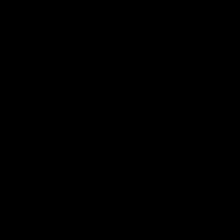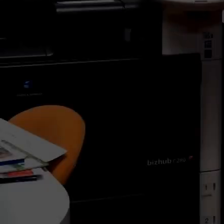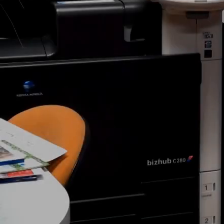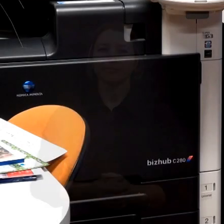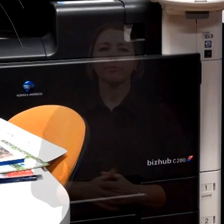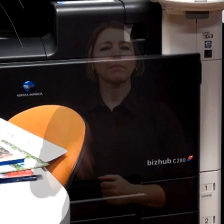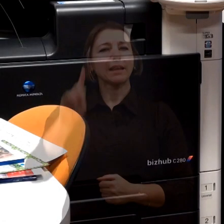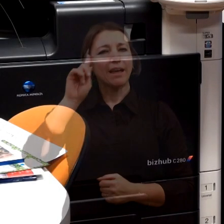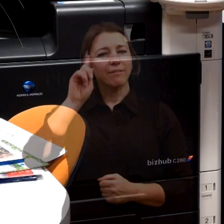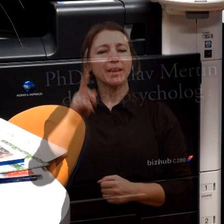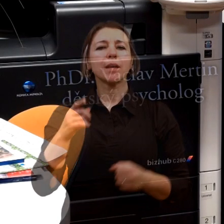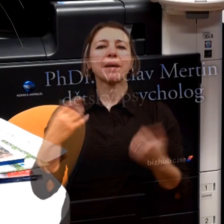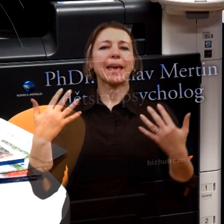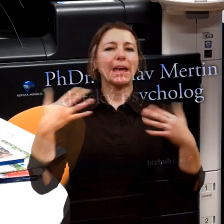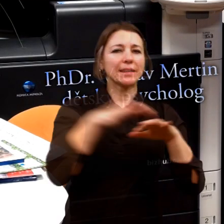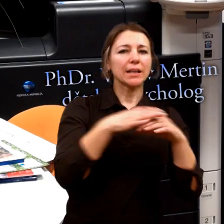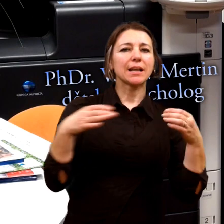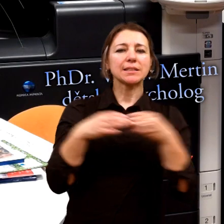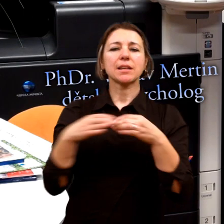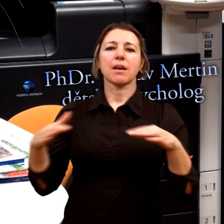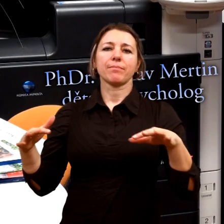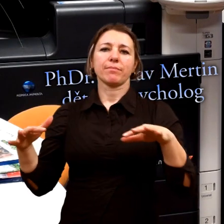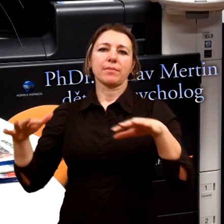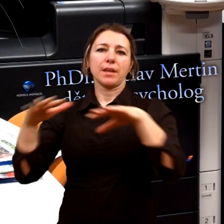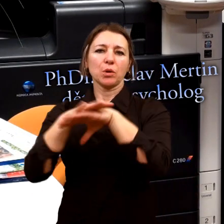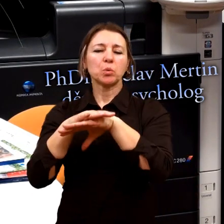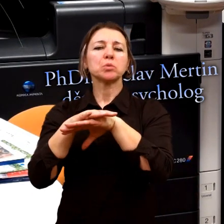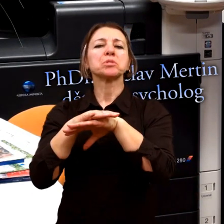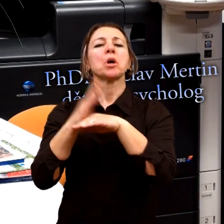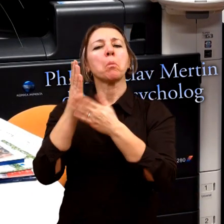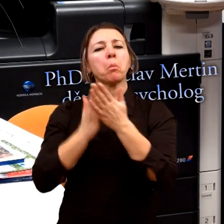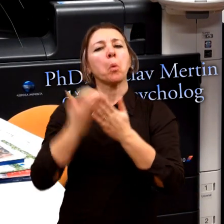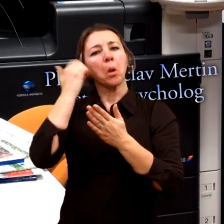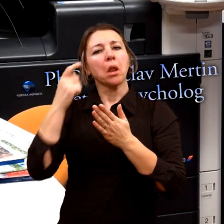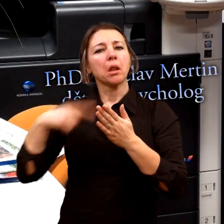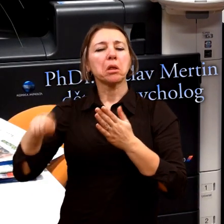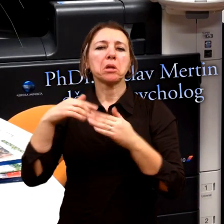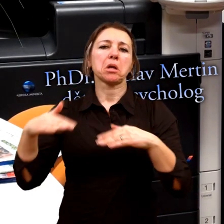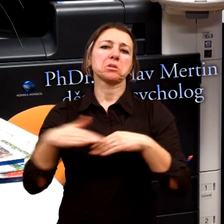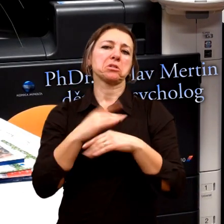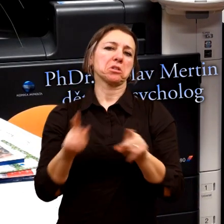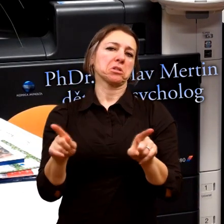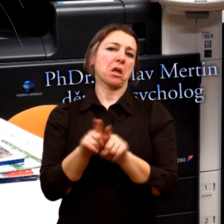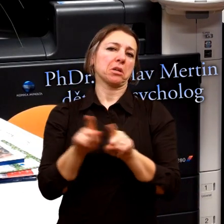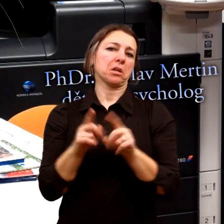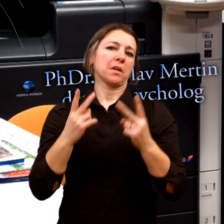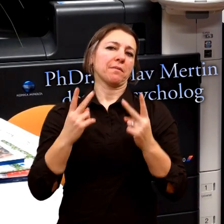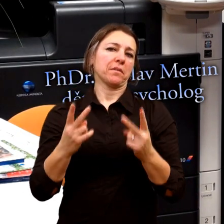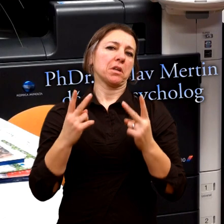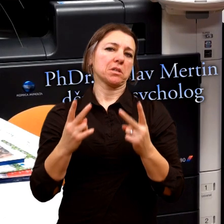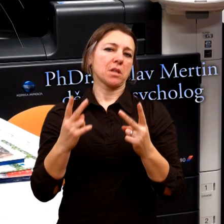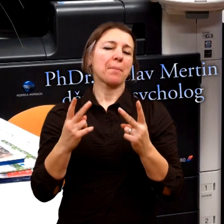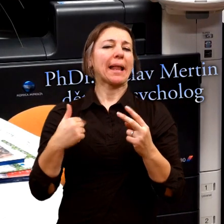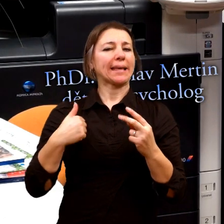Ten rozdíl možná není tak složitý, někdo to používá ve stejném významu,